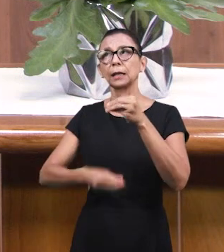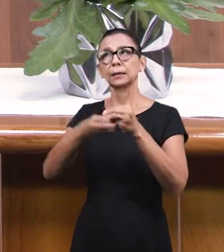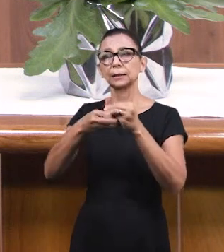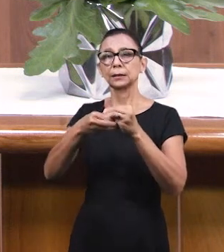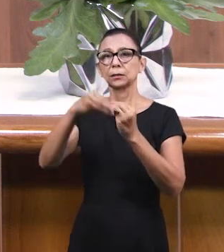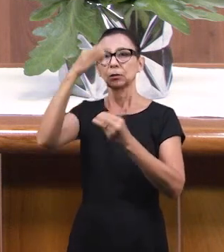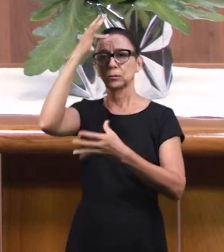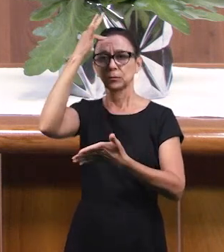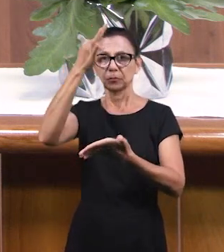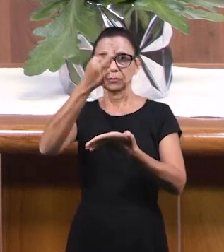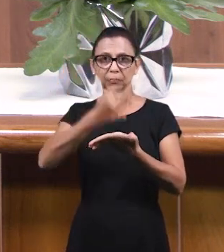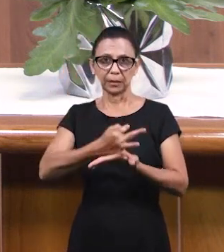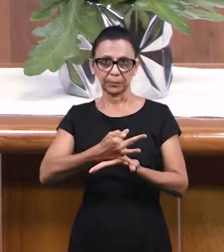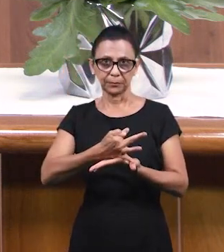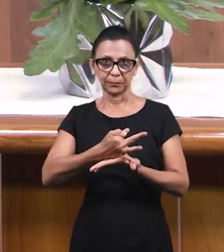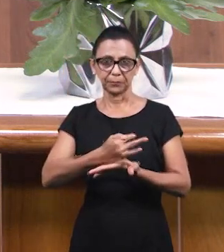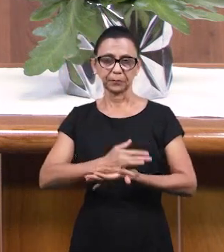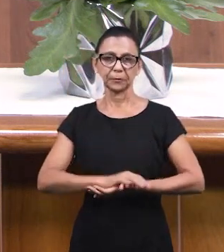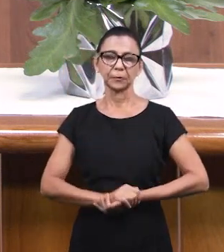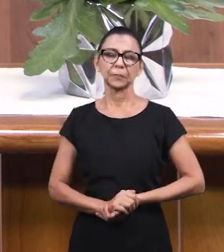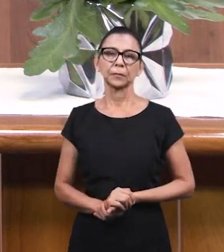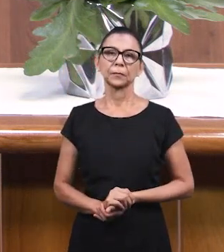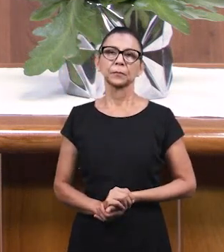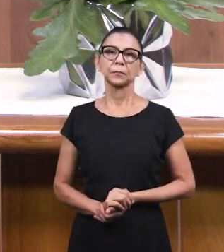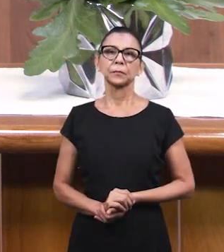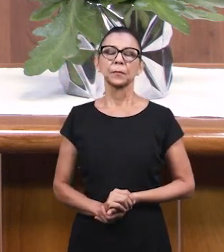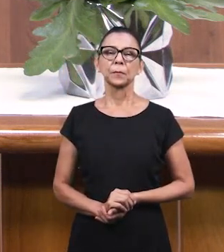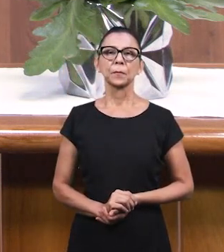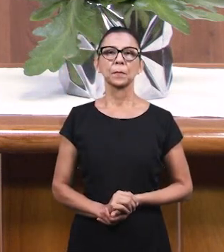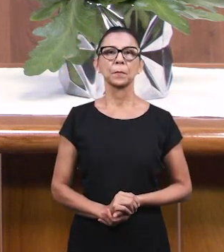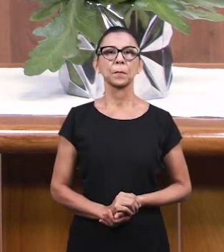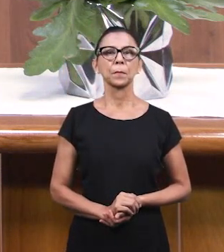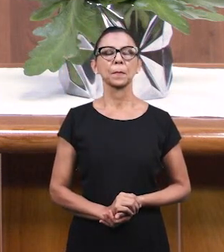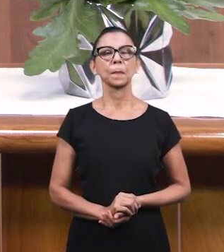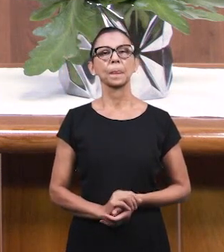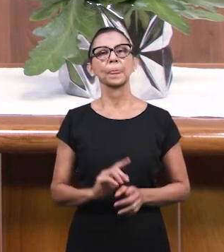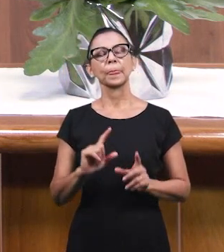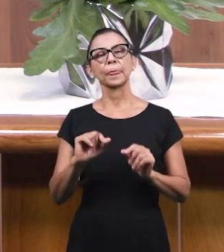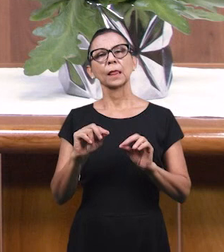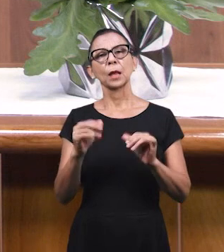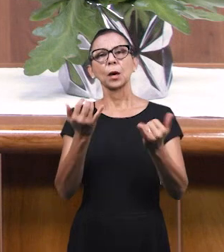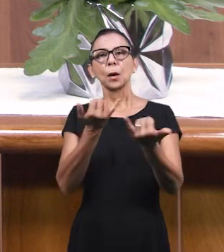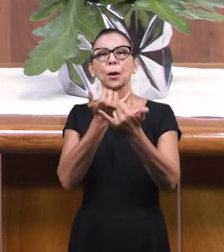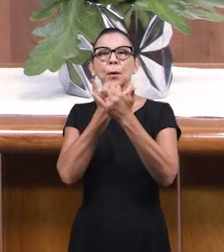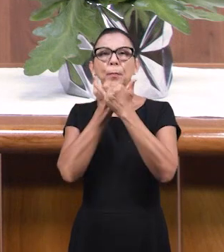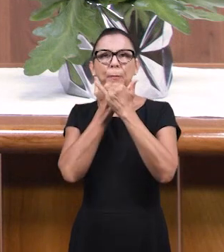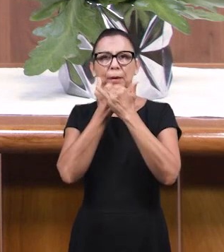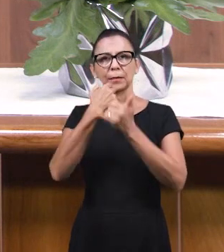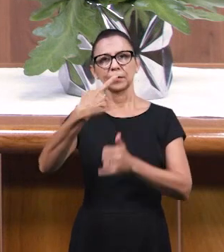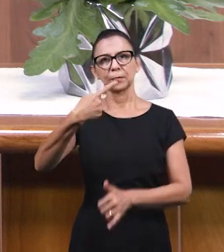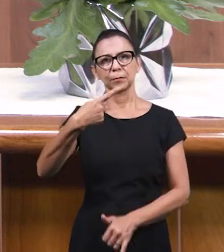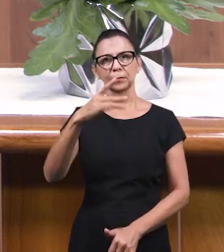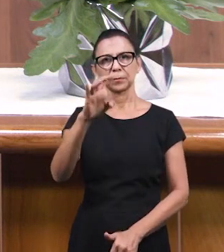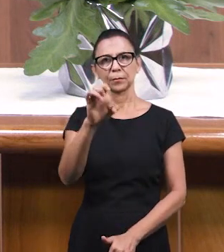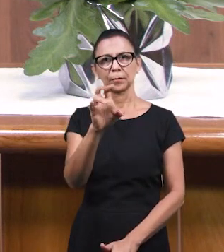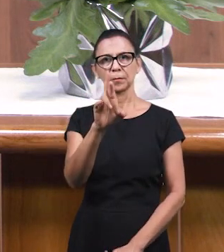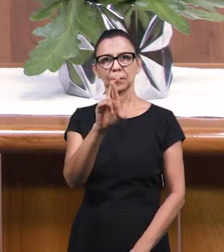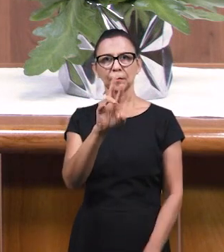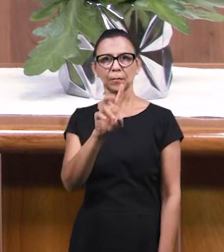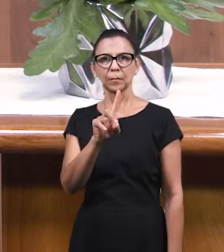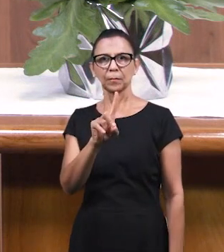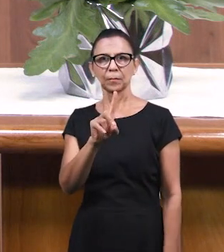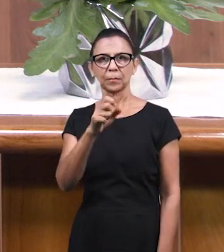Итак, братья и сестры, мы можем увидеть, что прощение – это одно из самых